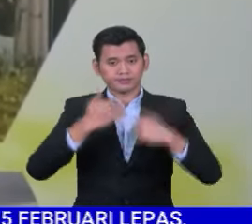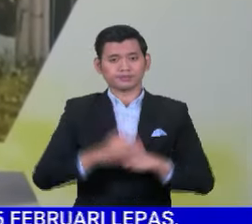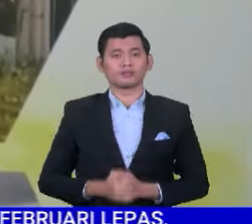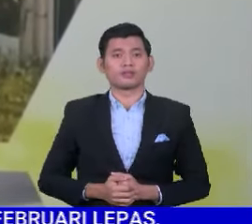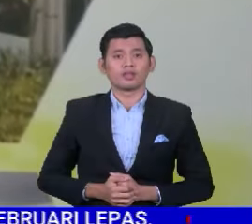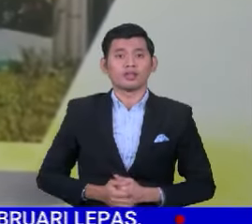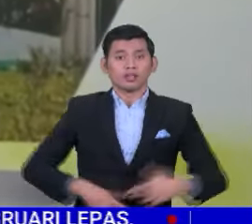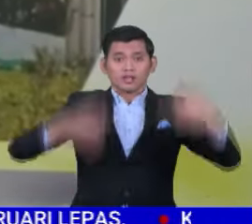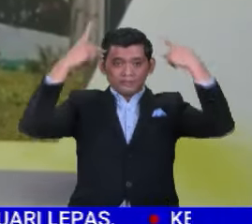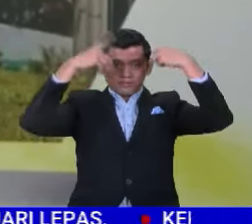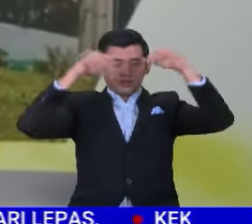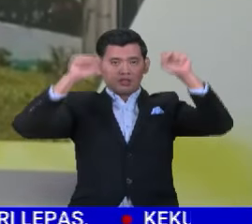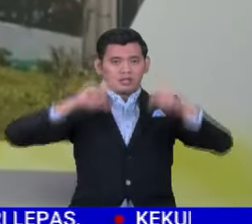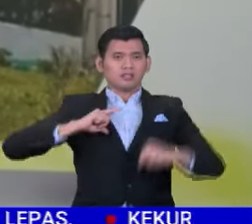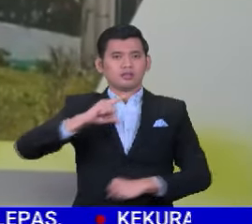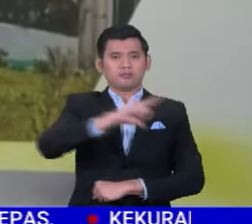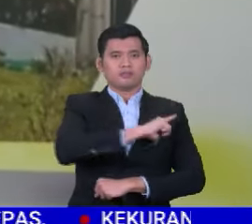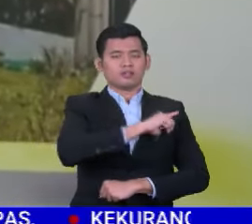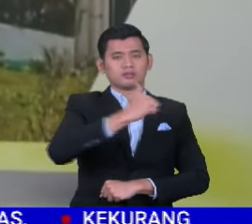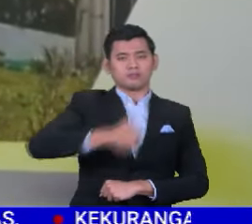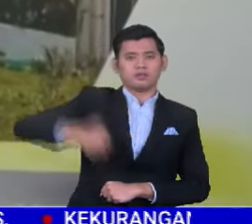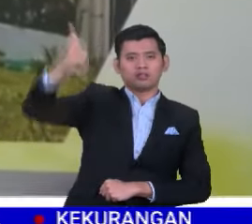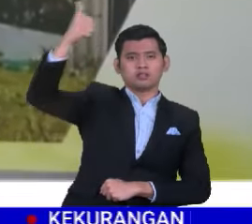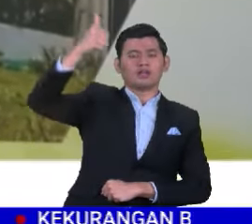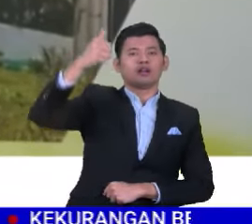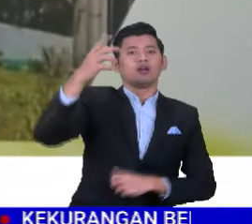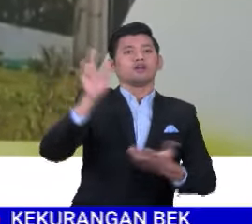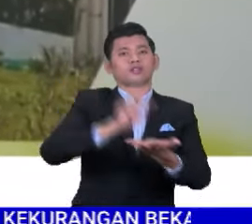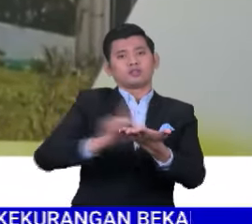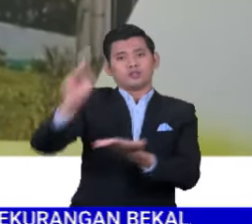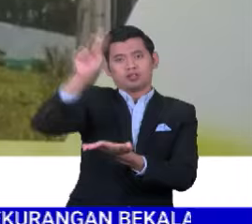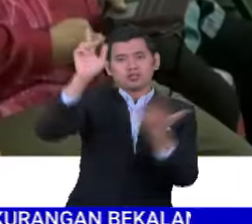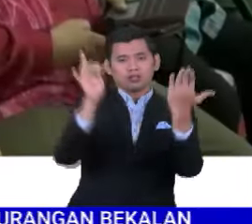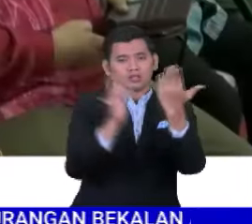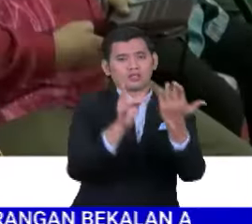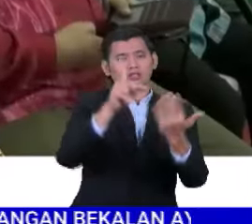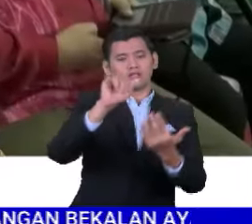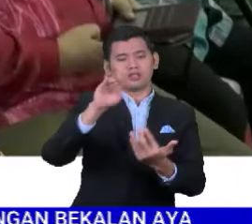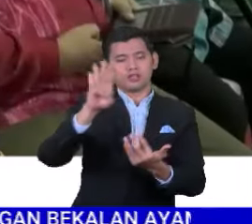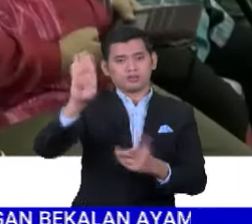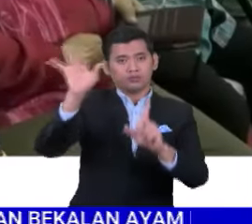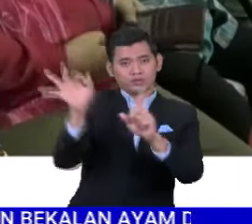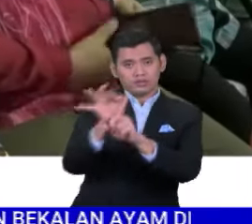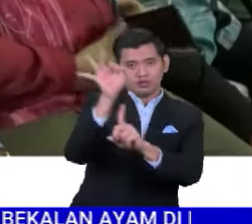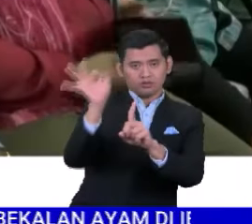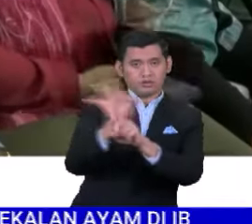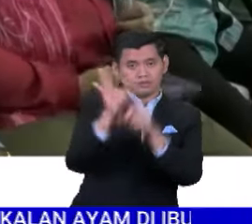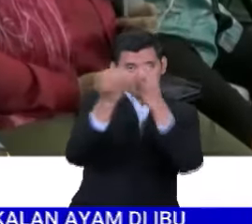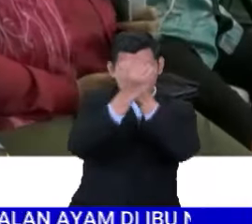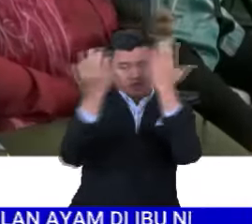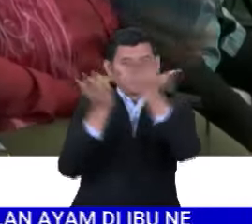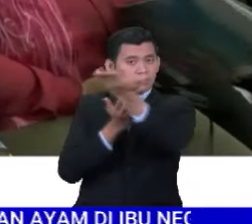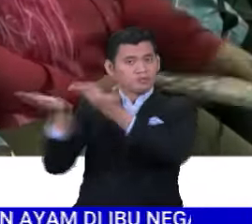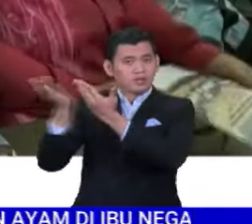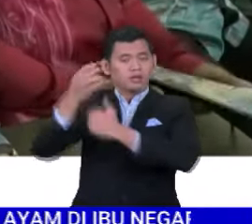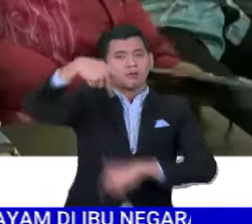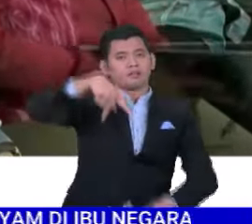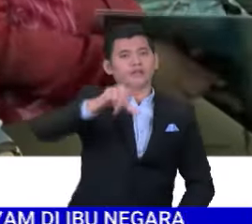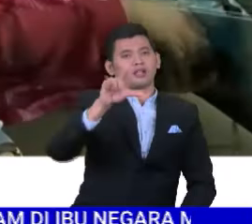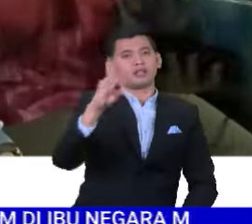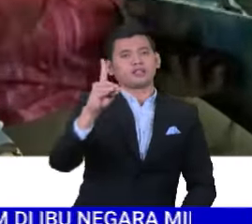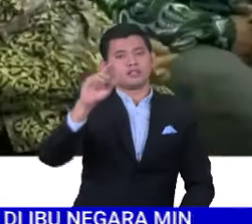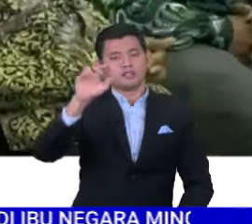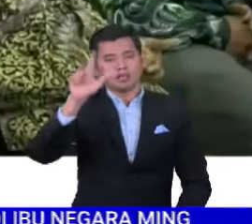Pengerusi Lembaga Pengarah Kolej Islam Teknologi Antarabangsa Kitab Pelopinang berkata, kemudahan PIDL dapat